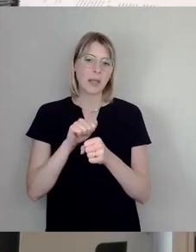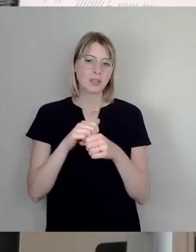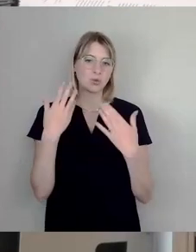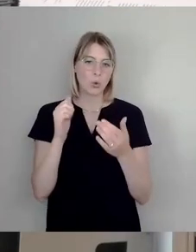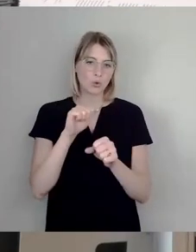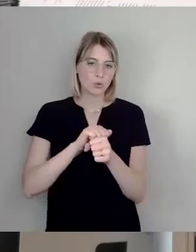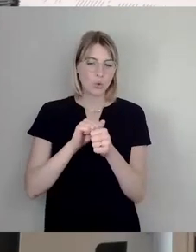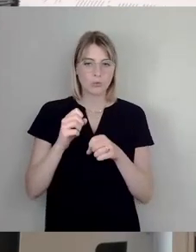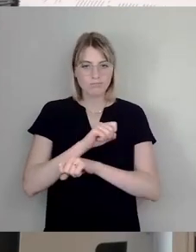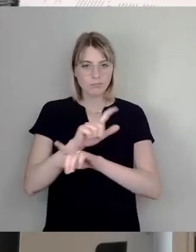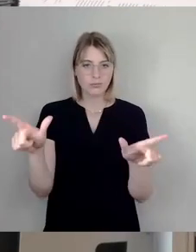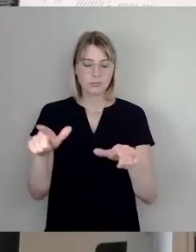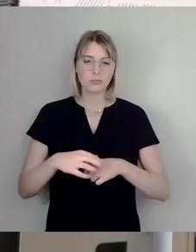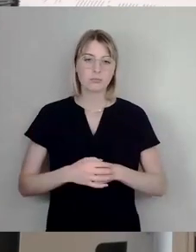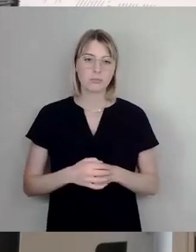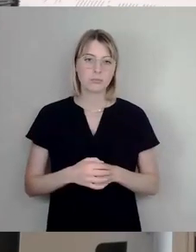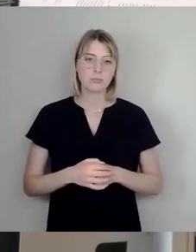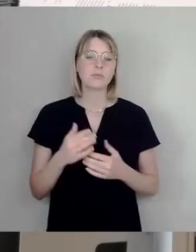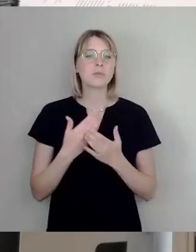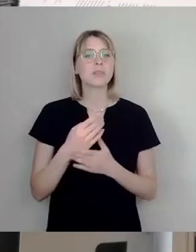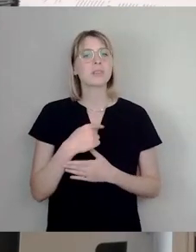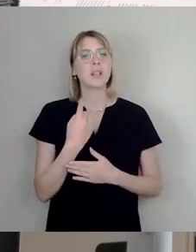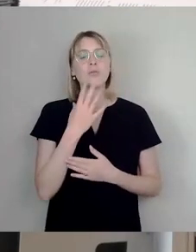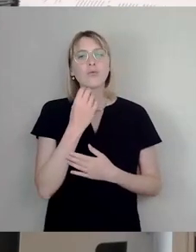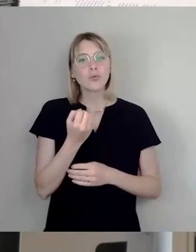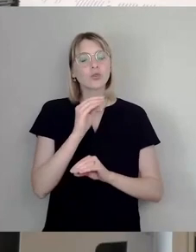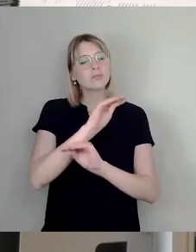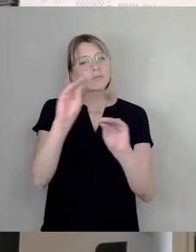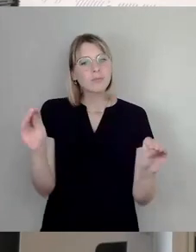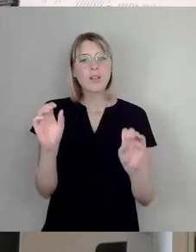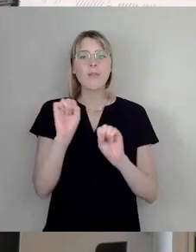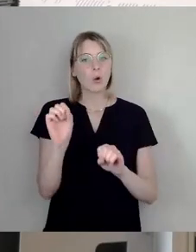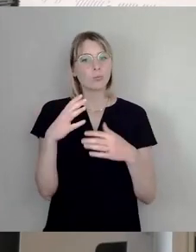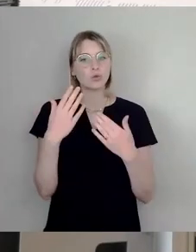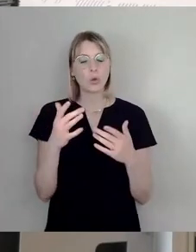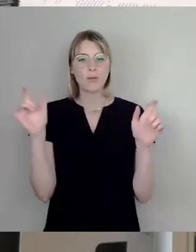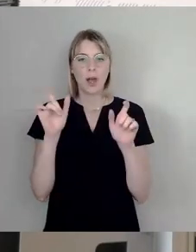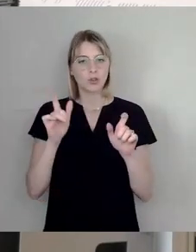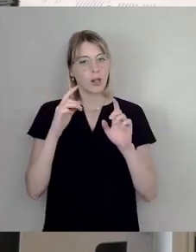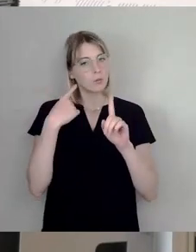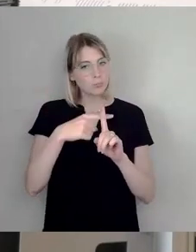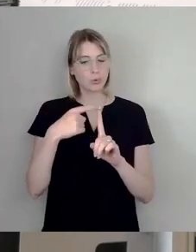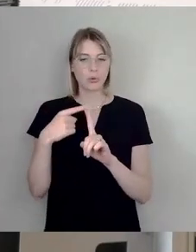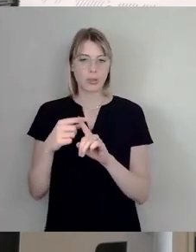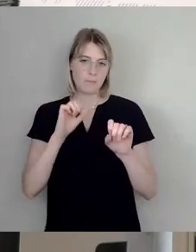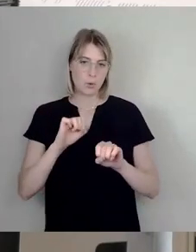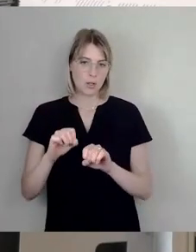hier, um Ihnen aufzuzeigen, warum es eine gute Idee ist, diese Veranstaltung zu ermöglichen und Ihnen einen rechtlichen Rahmen zu geben.